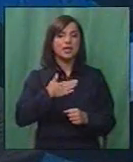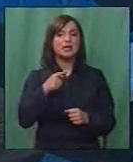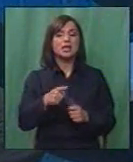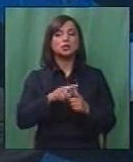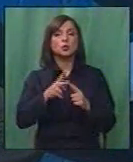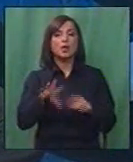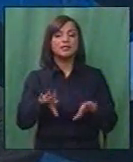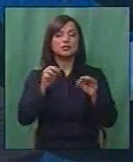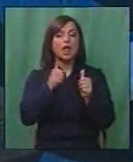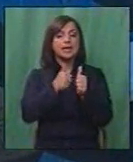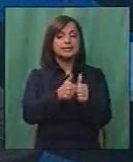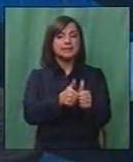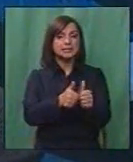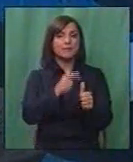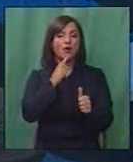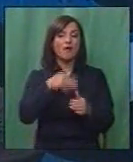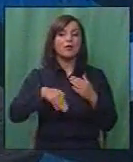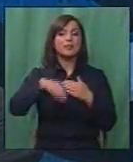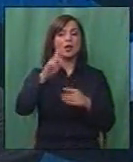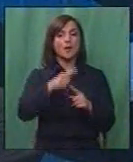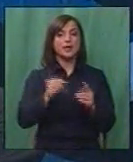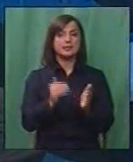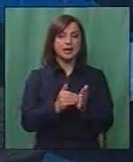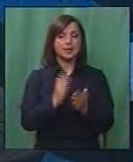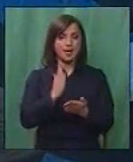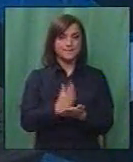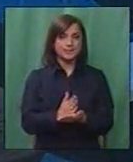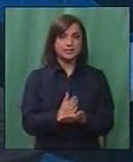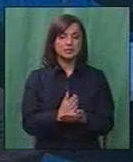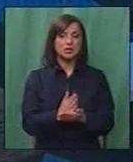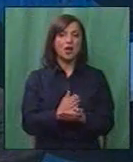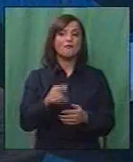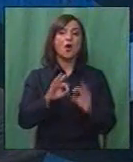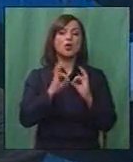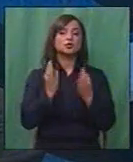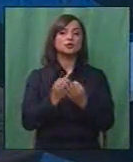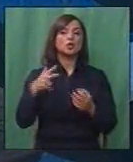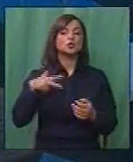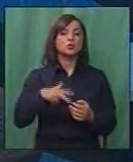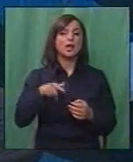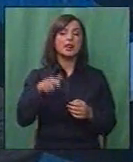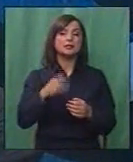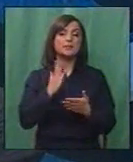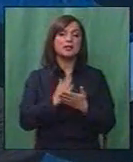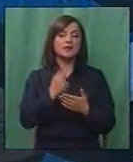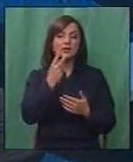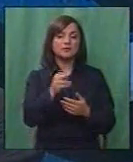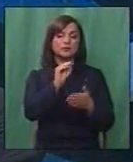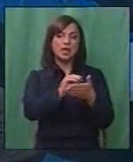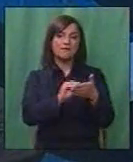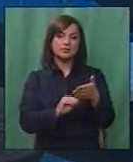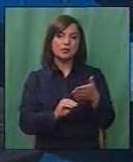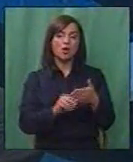на еден или на друг начин ги следиме, а кои што во најголем дел треба да бидат во семејства, во социален ризик за да ние ги имаме нив